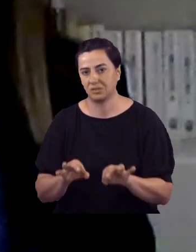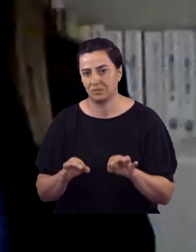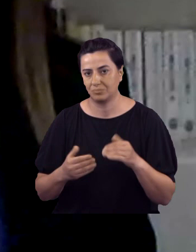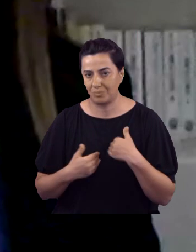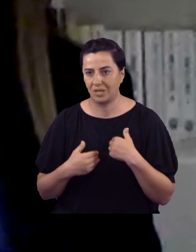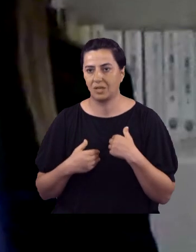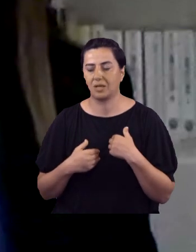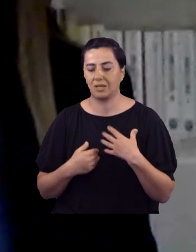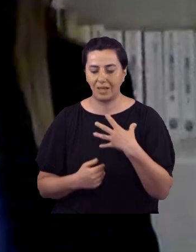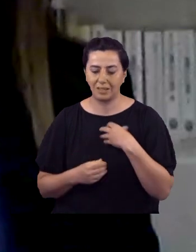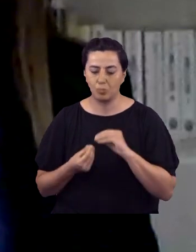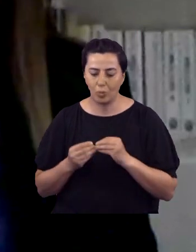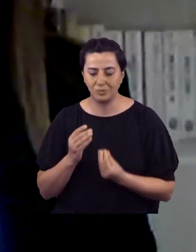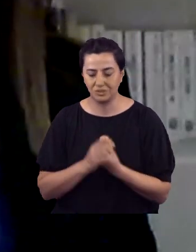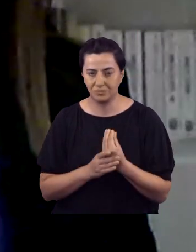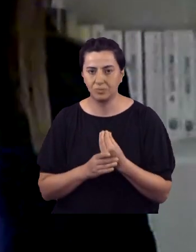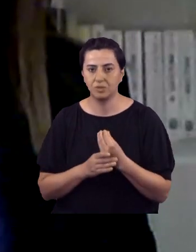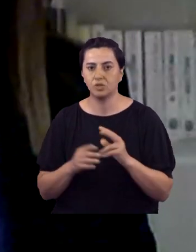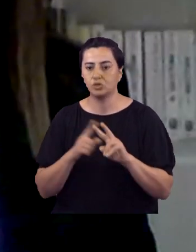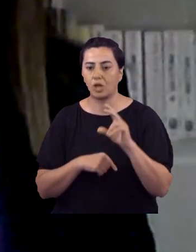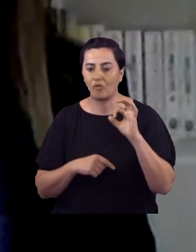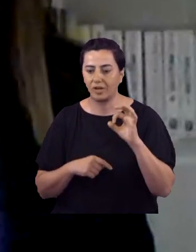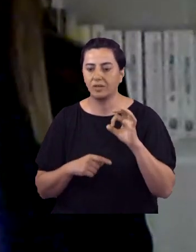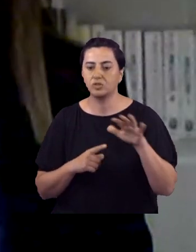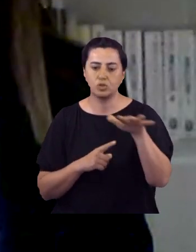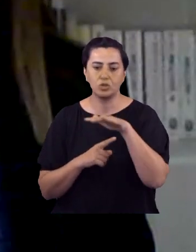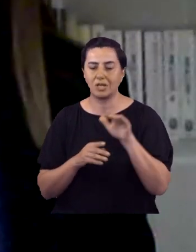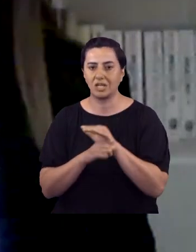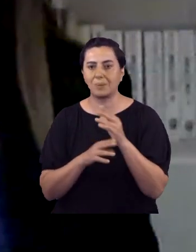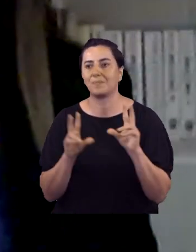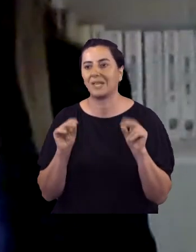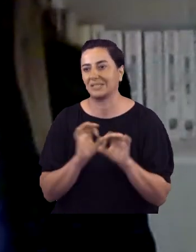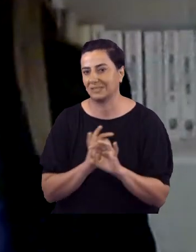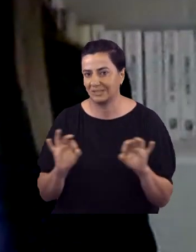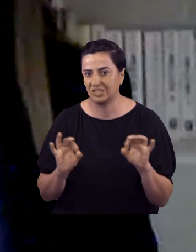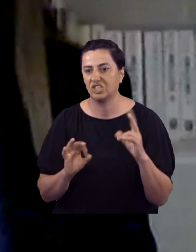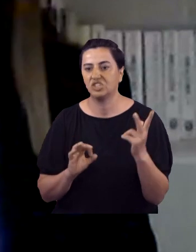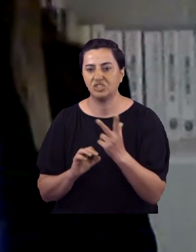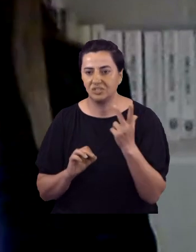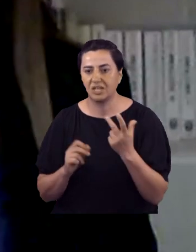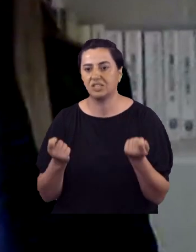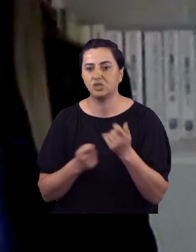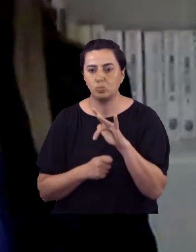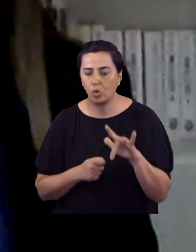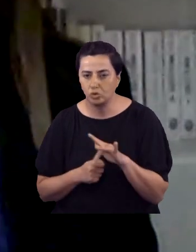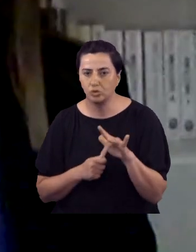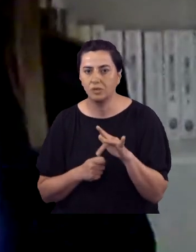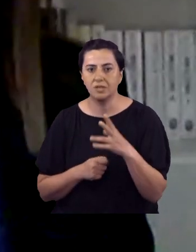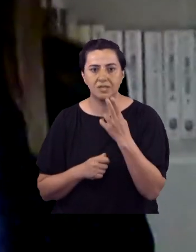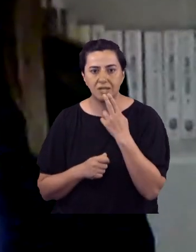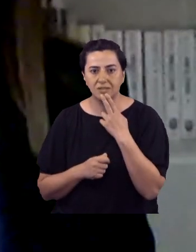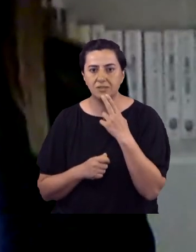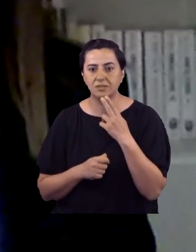de bundan yola çıktım. Yüksekova'da sosyal yaşantının yetersizliği, şiddet, işsizlik ve